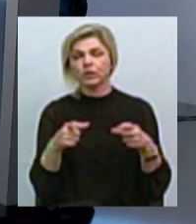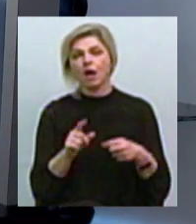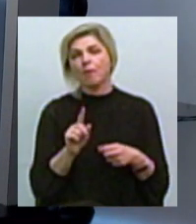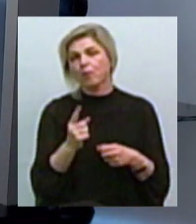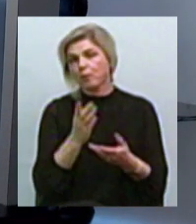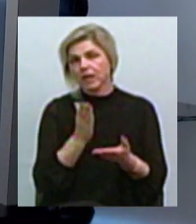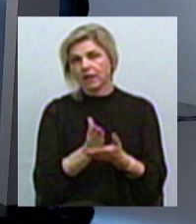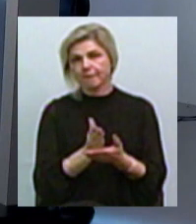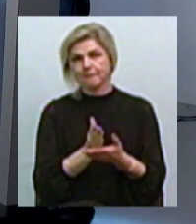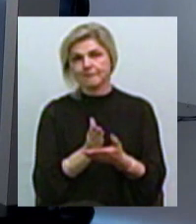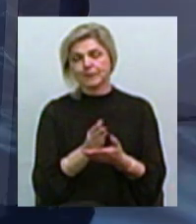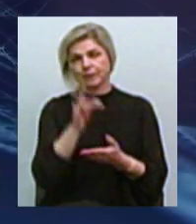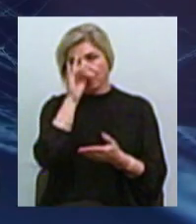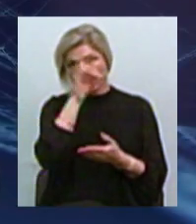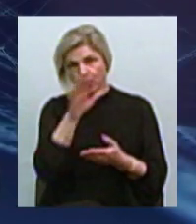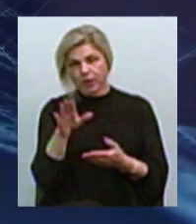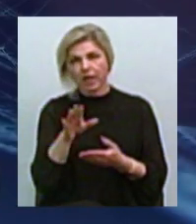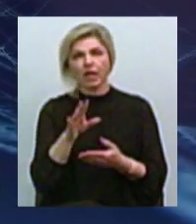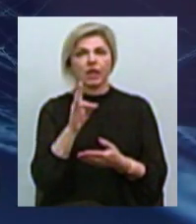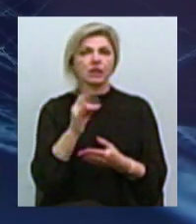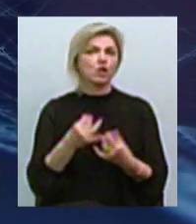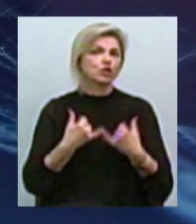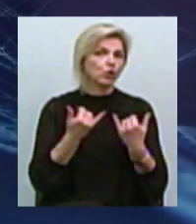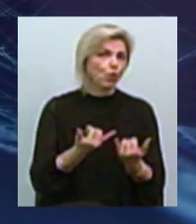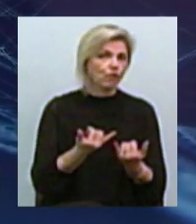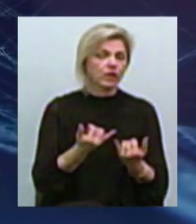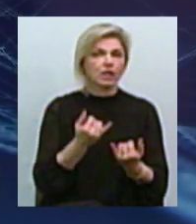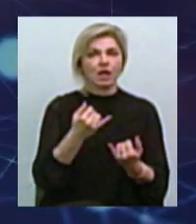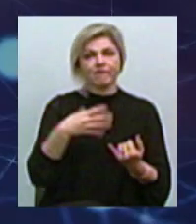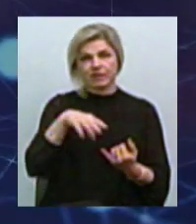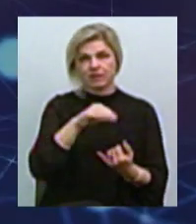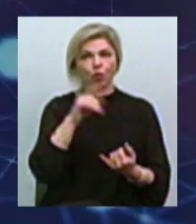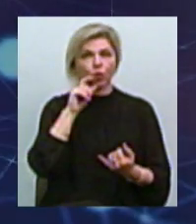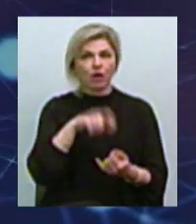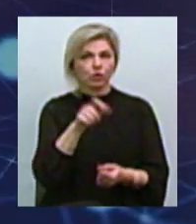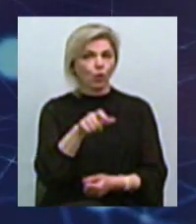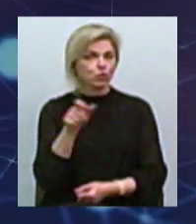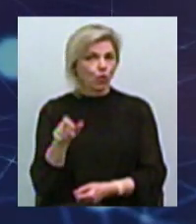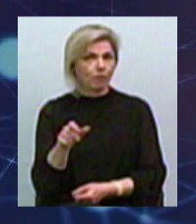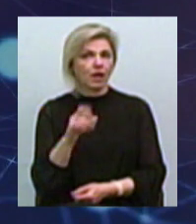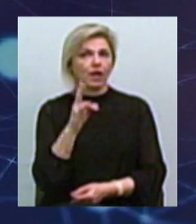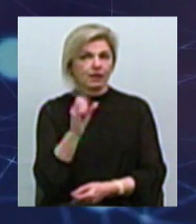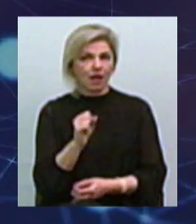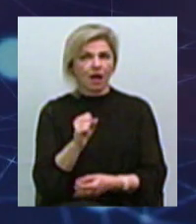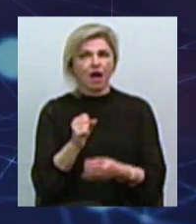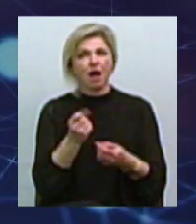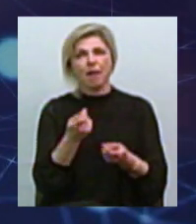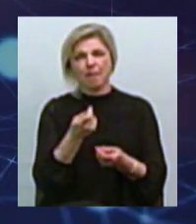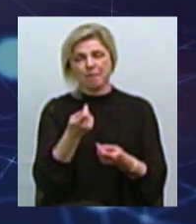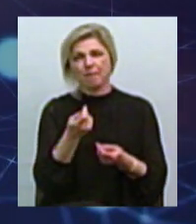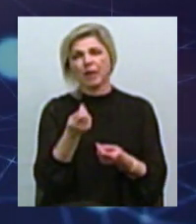популярні і шановані в усій Україні особи і на дрібних номіналах